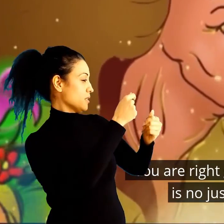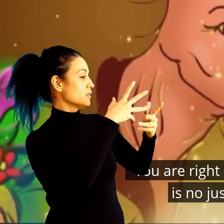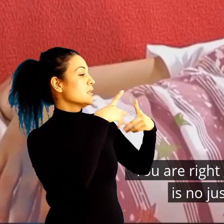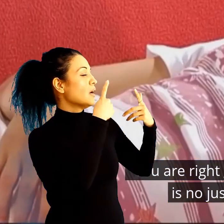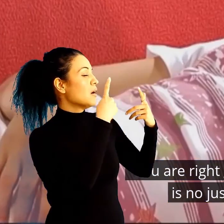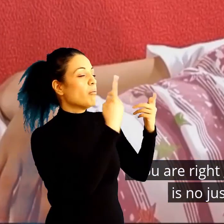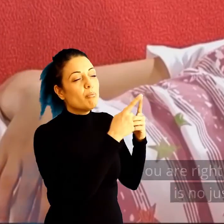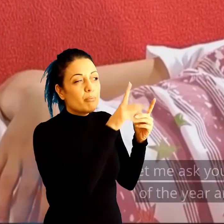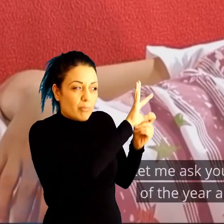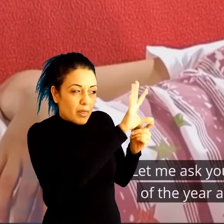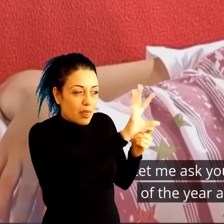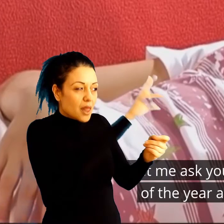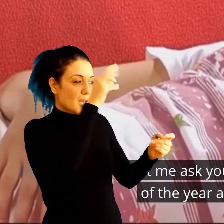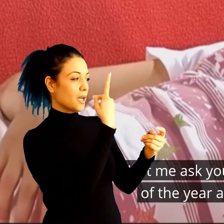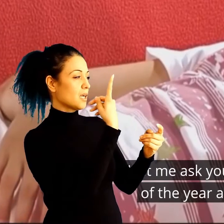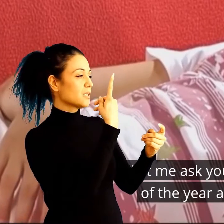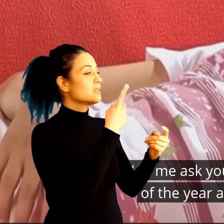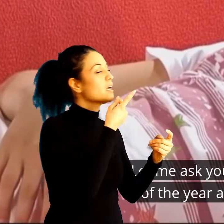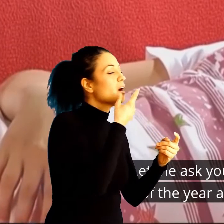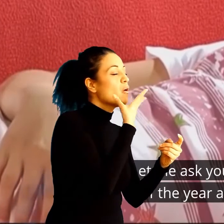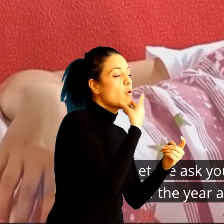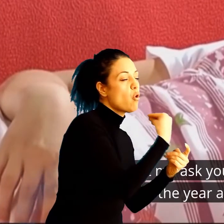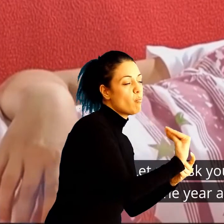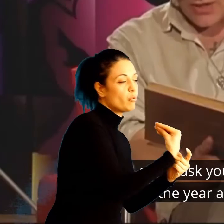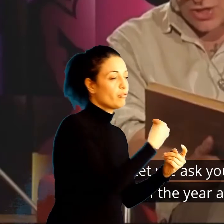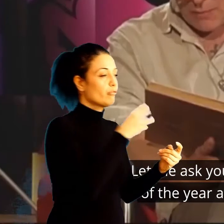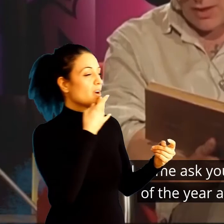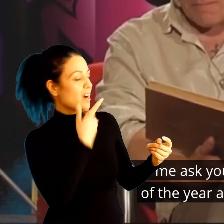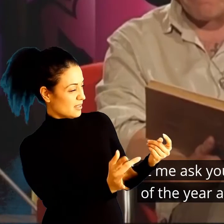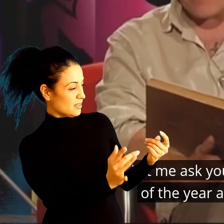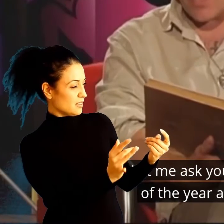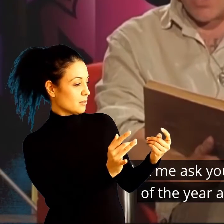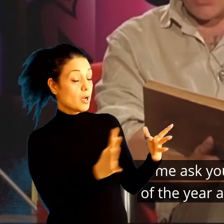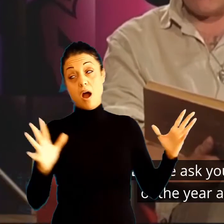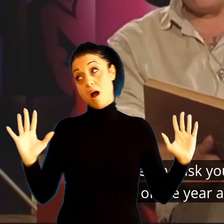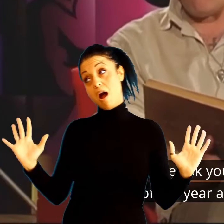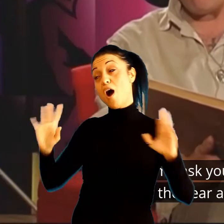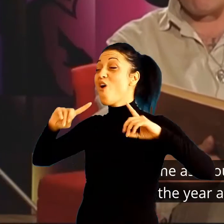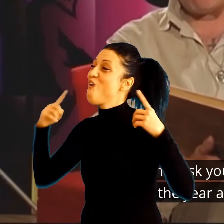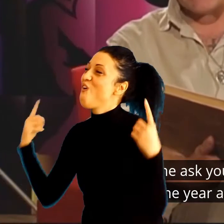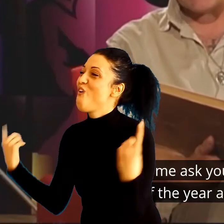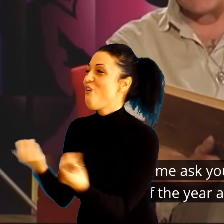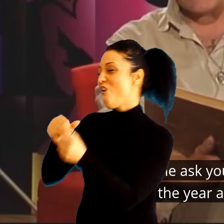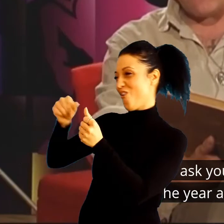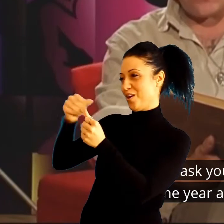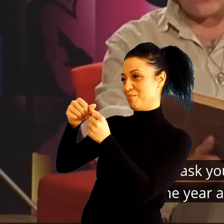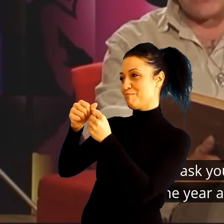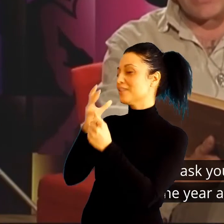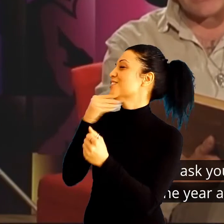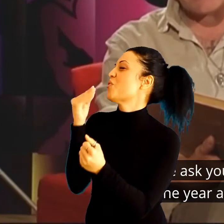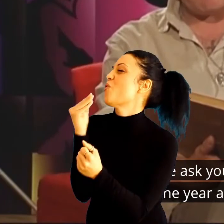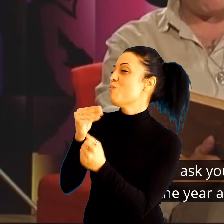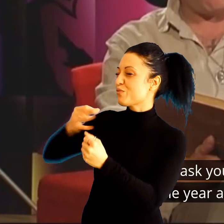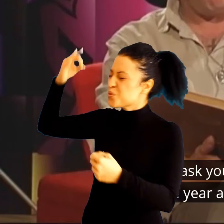Рекла баба Марта. Тогу, да те прашам, кажи ми, кој месеци во